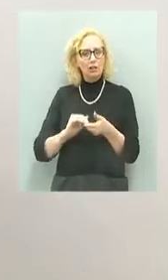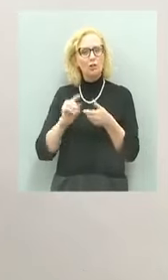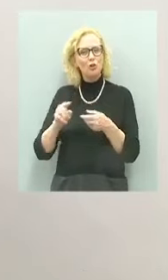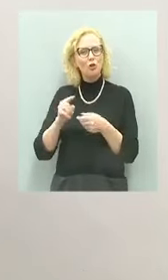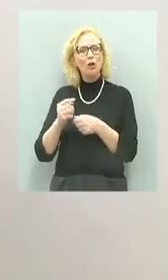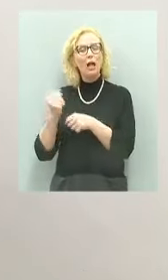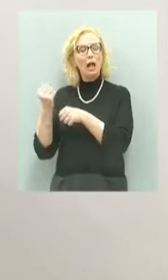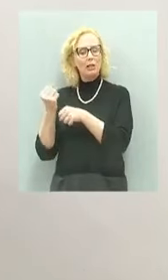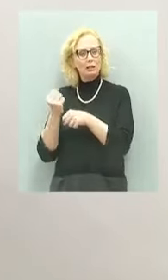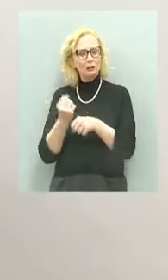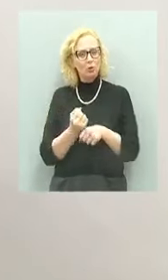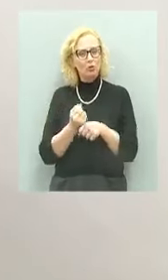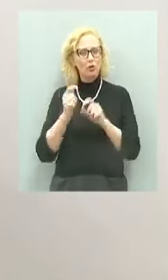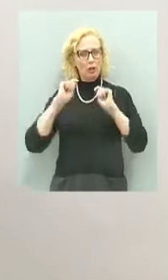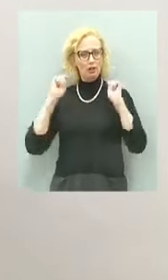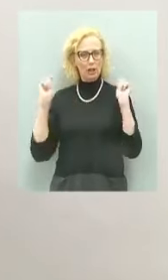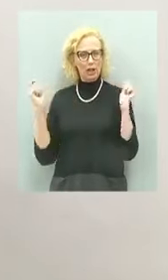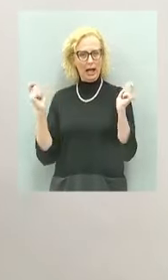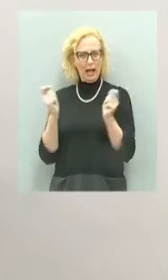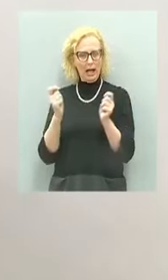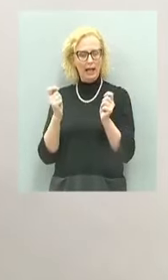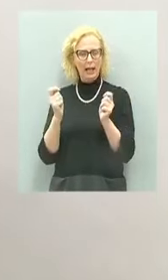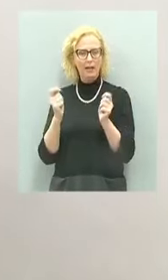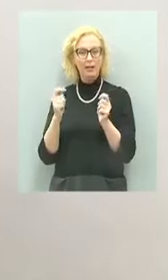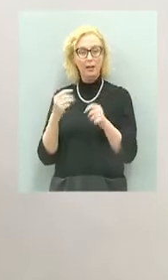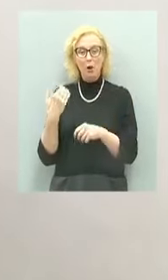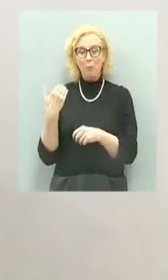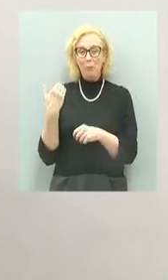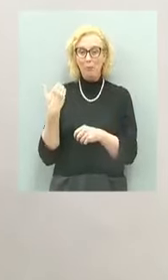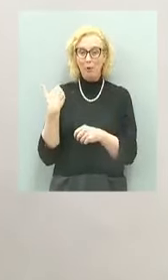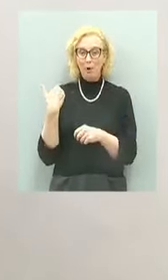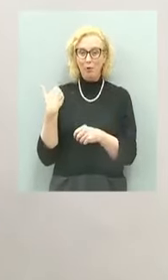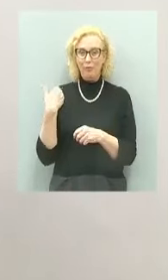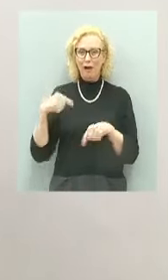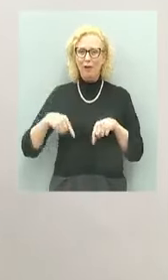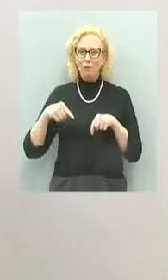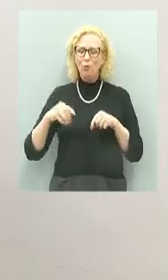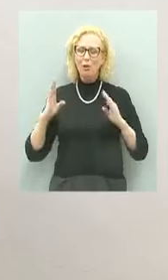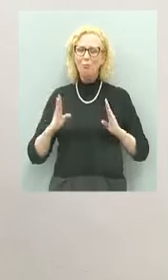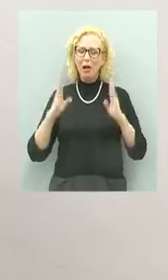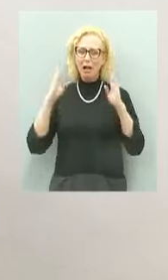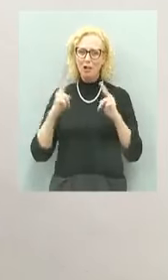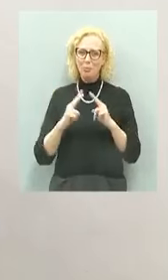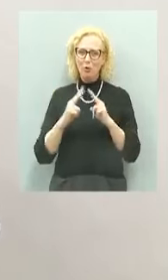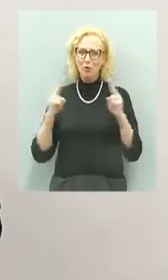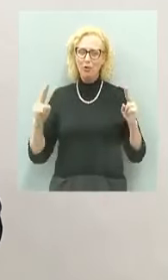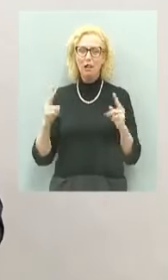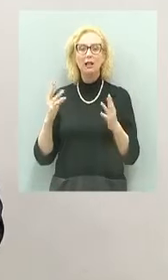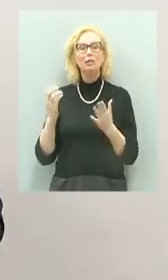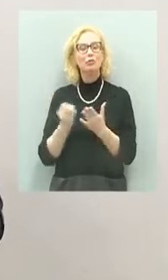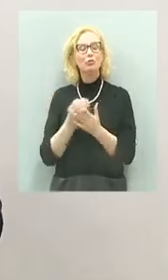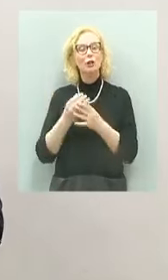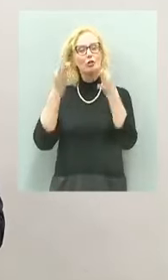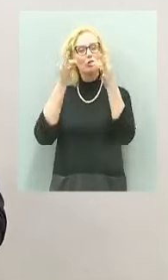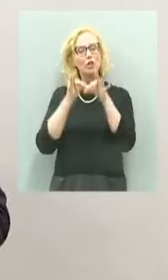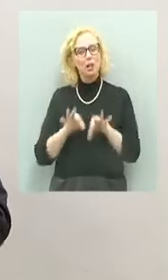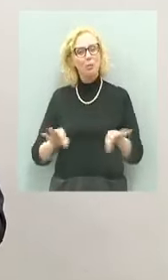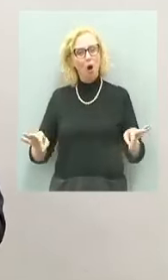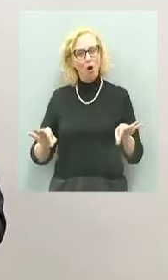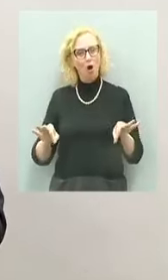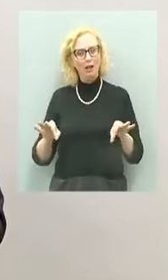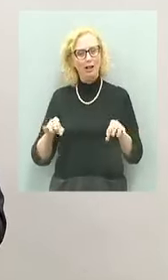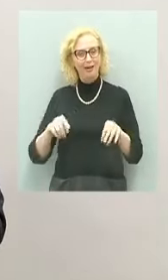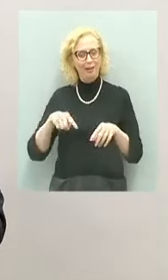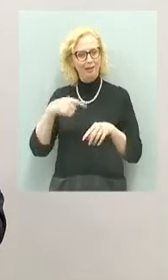delle istituzioni in generale e proprio pochi minuti fa qui al Palazzo della provincia si è svolta una cerimonia della quale